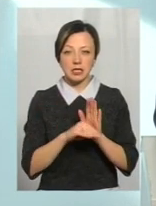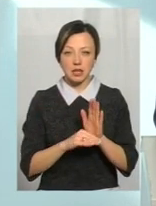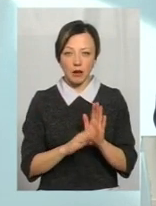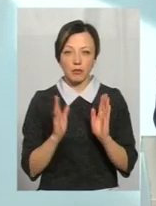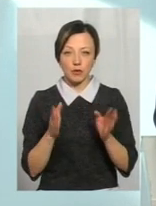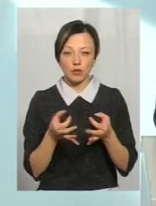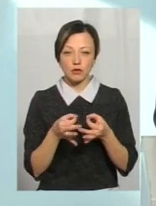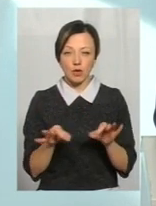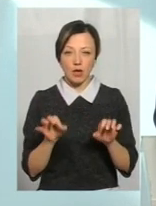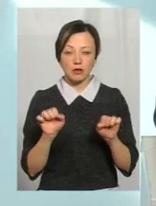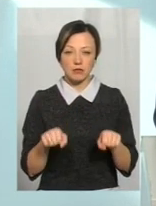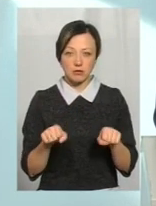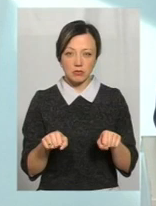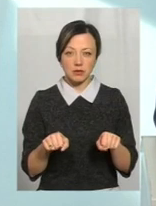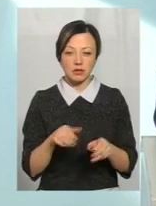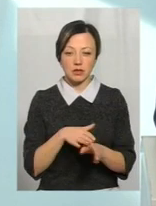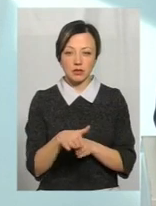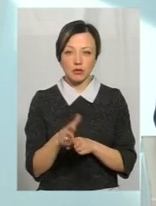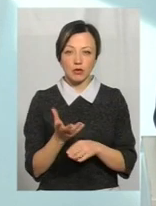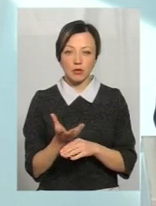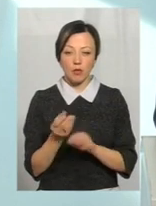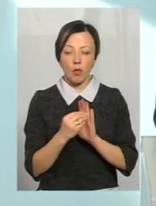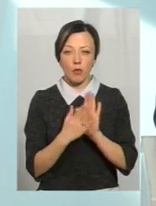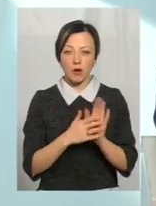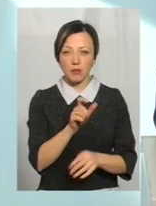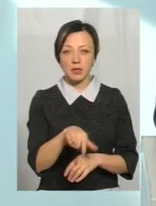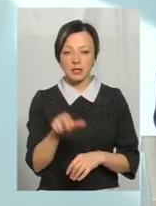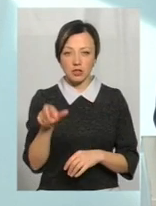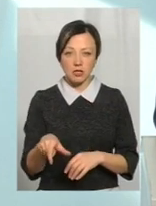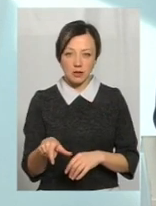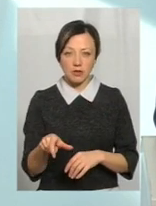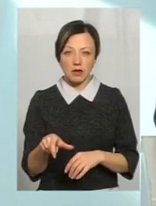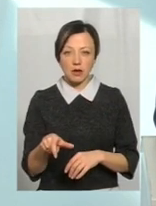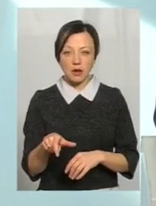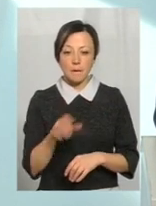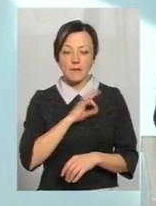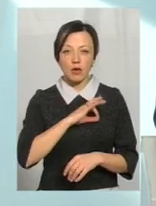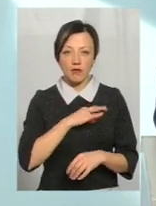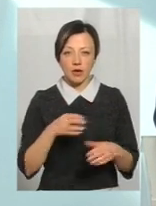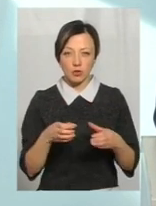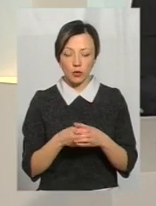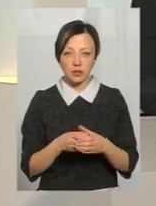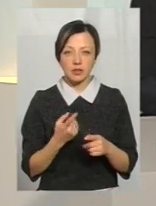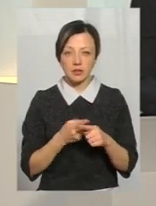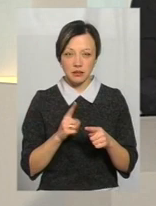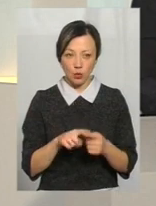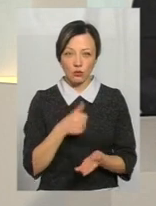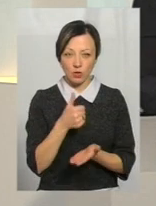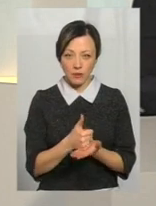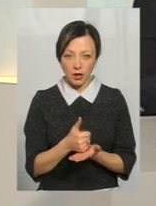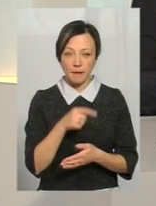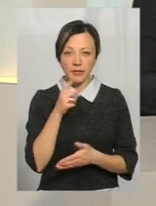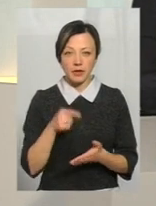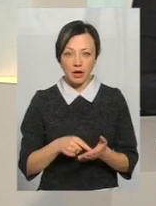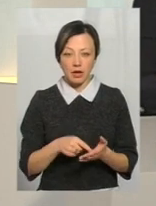дозволяти можливість здійснювати облік пасажирів безпосередньо пільгових категорій. Це ж основне питання,